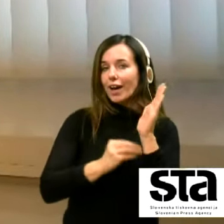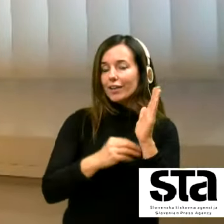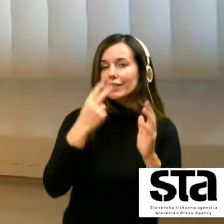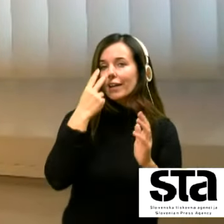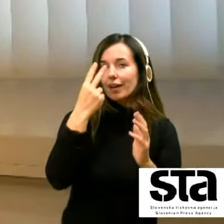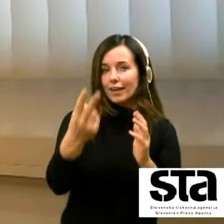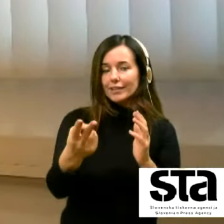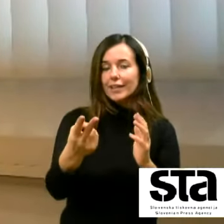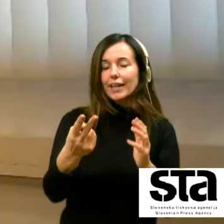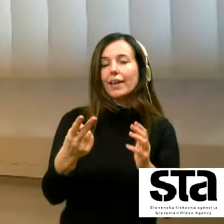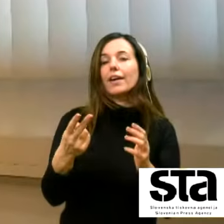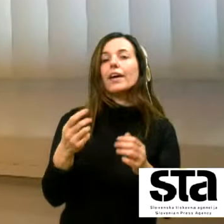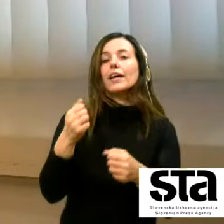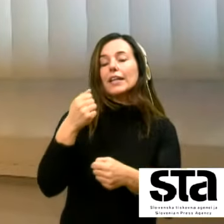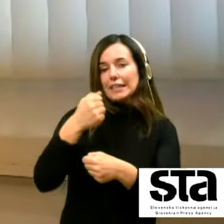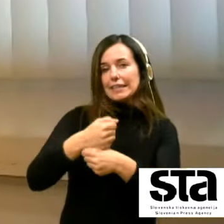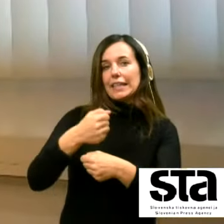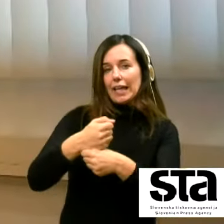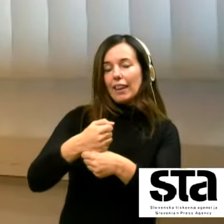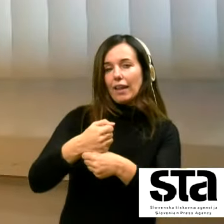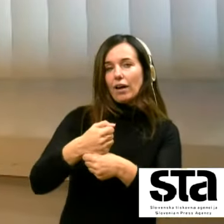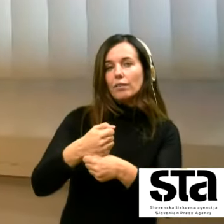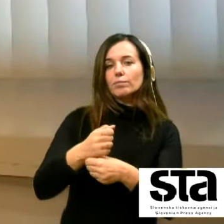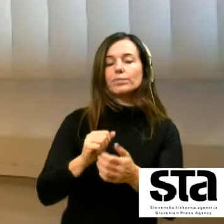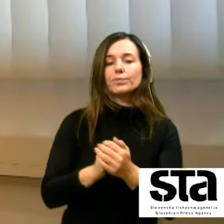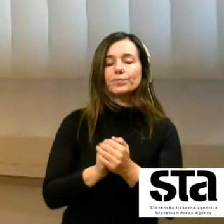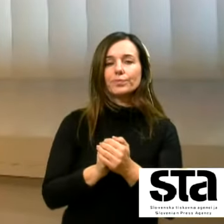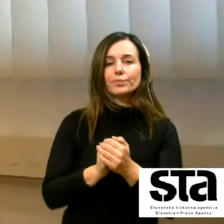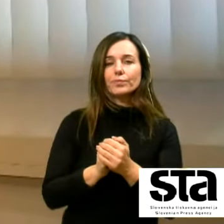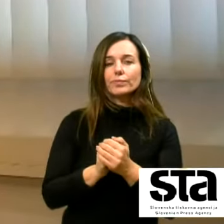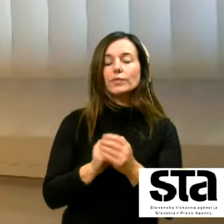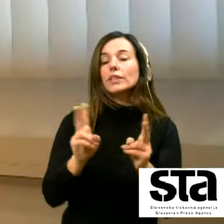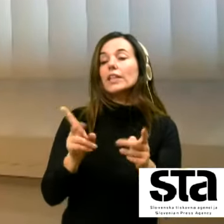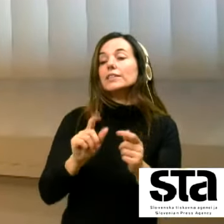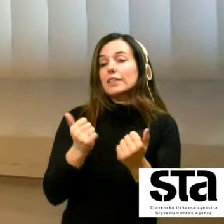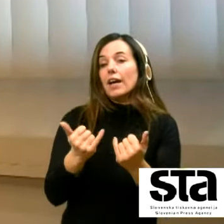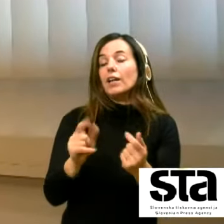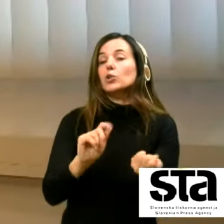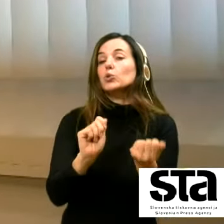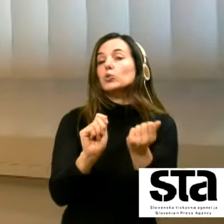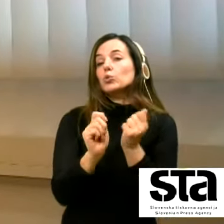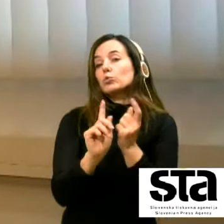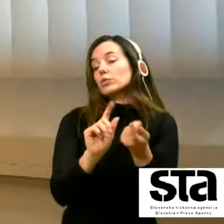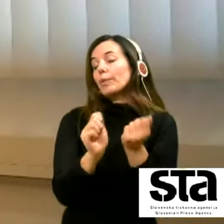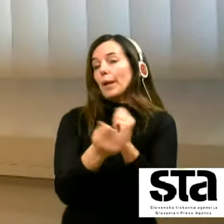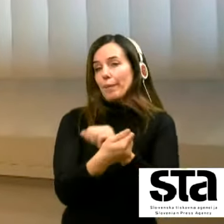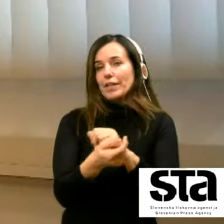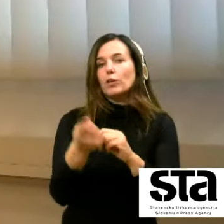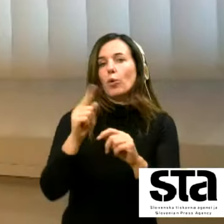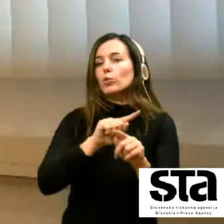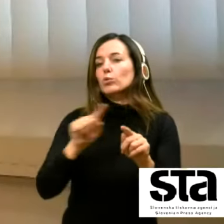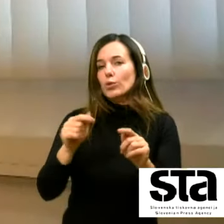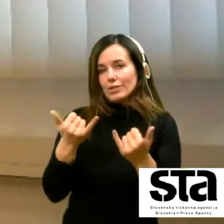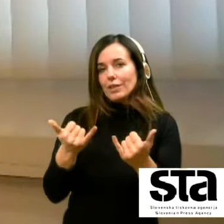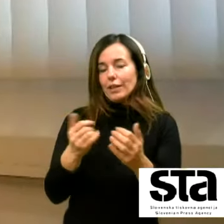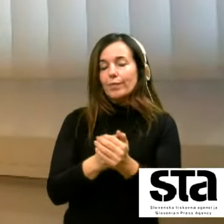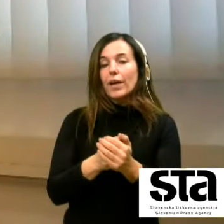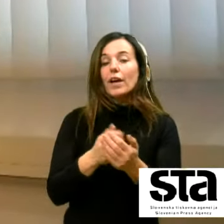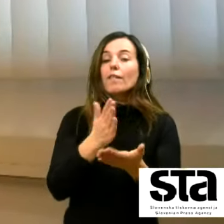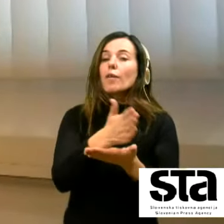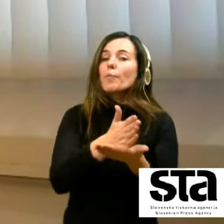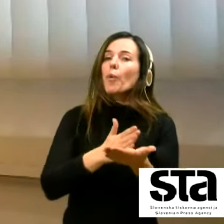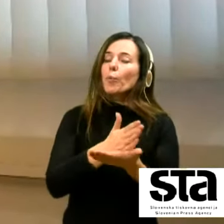dogajanja na trgo delakem letošnjo leto ki je prišlično in povsem brgačno kot smo ga predvili dozben v